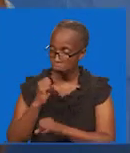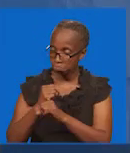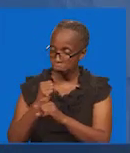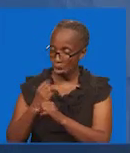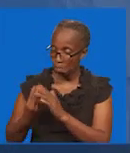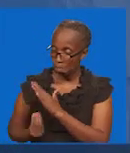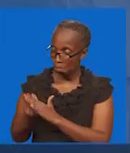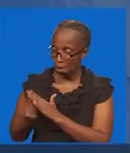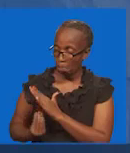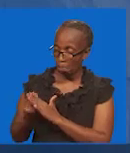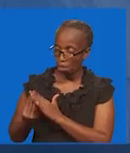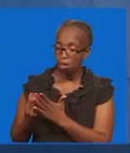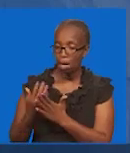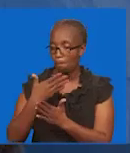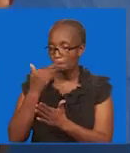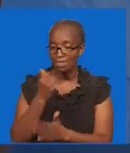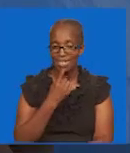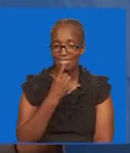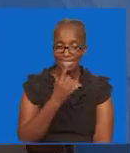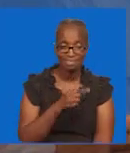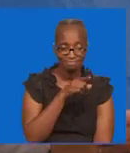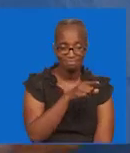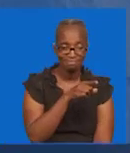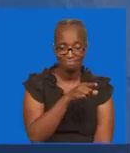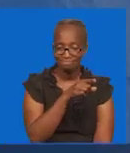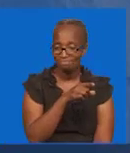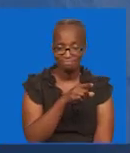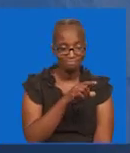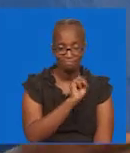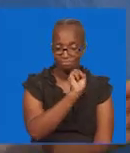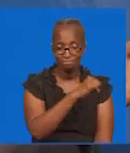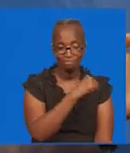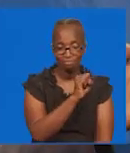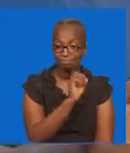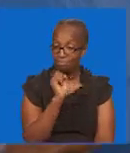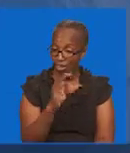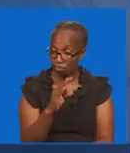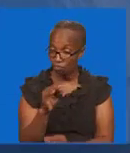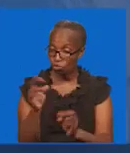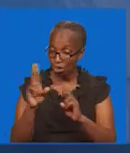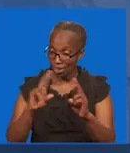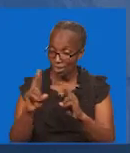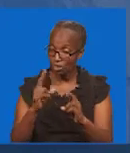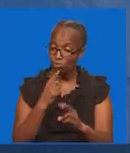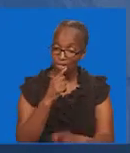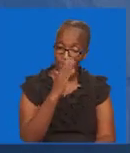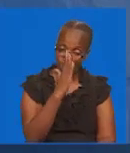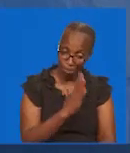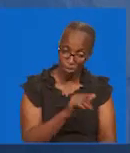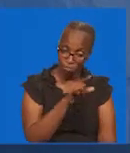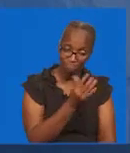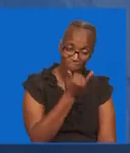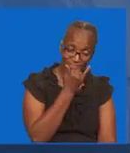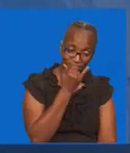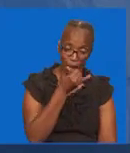Ukiona mtu wanafanya Bravely Nivizuri umuambie Hii haifai Na kwa maana kama Utawagopa kumuambia Ni makosa Ujwe